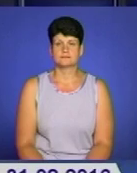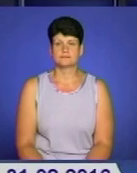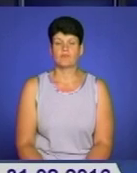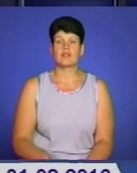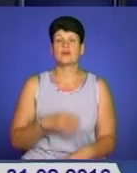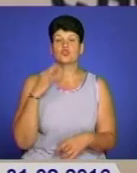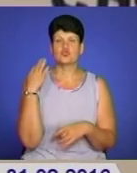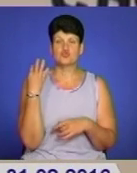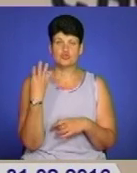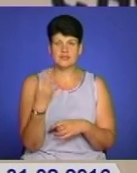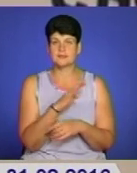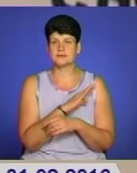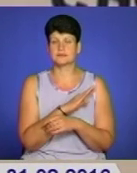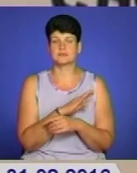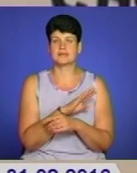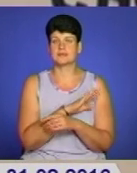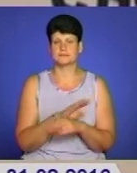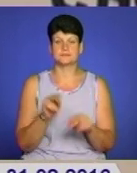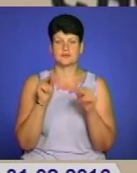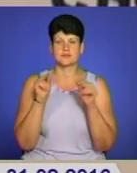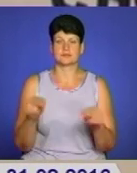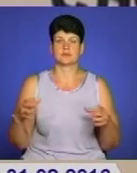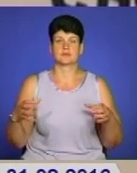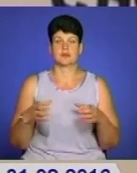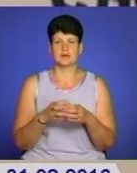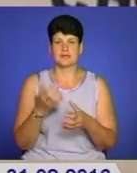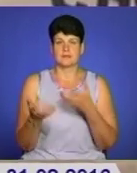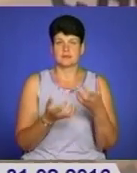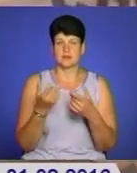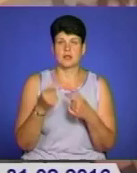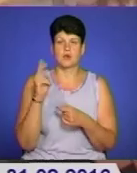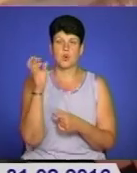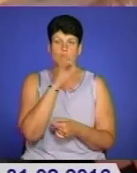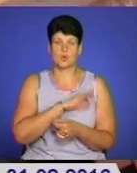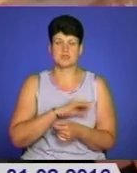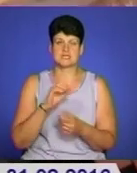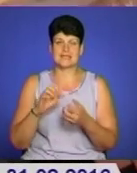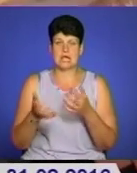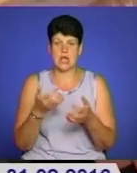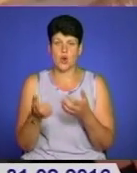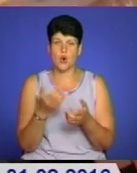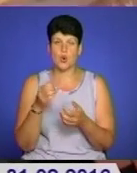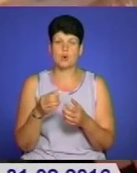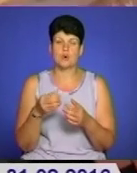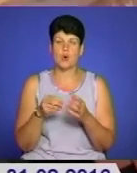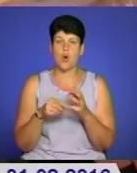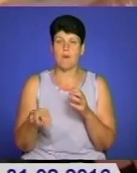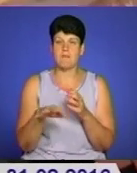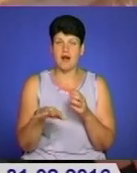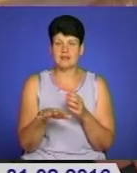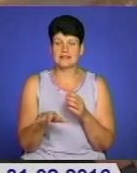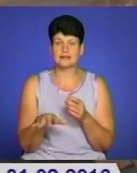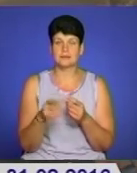Чотири нелегальні бригади, що добували корисні копалини на території Бережанського, Бучацького, Шумського та Кременецького районів,